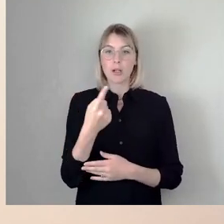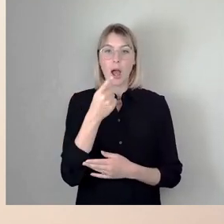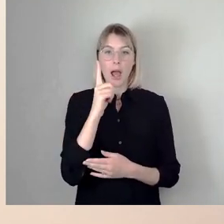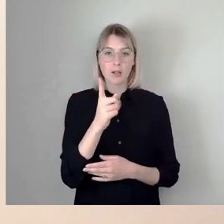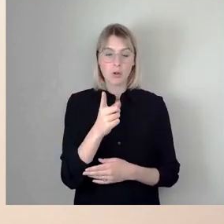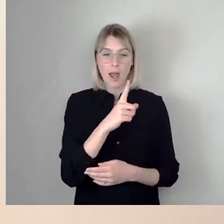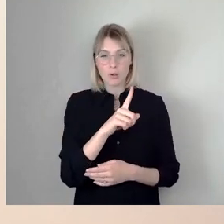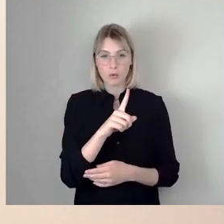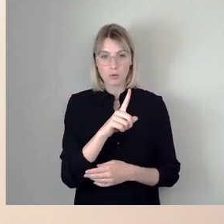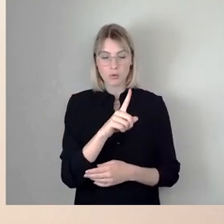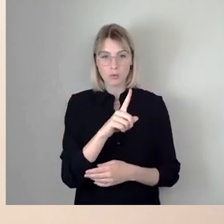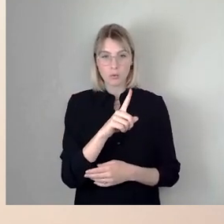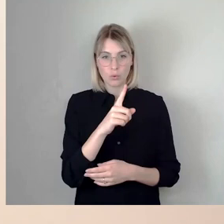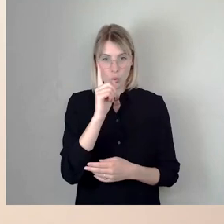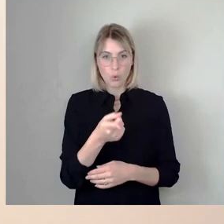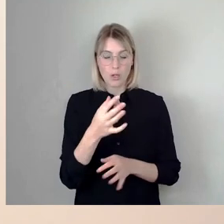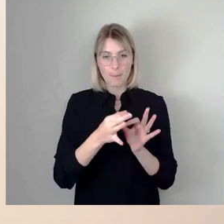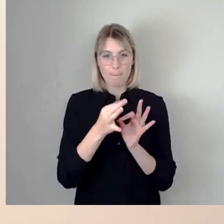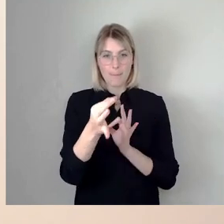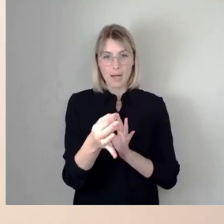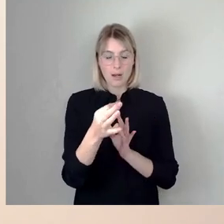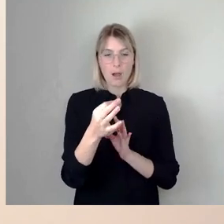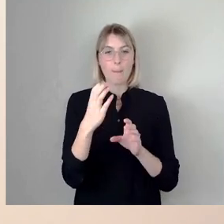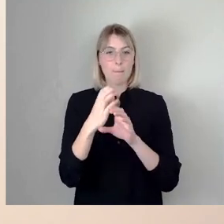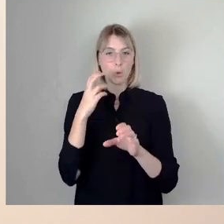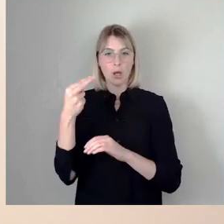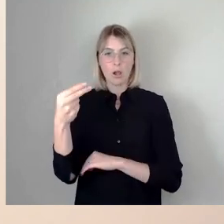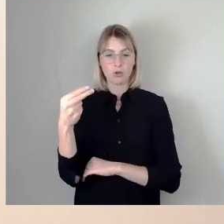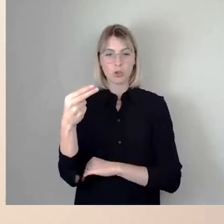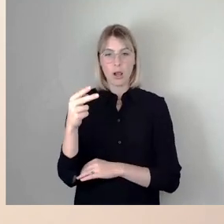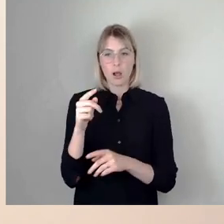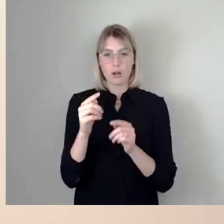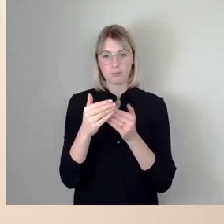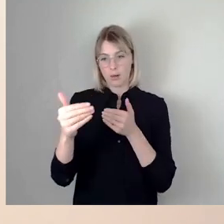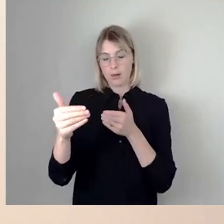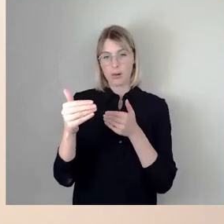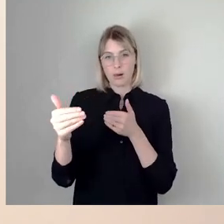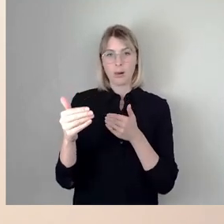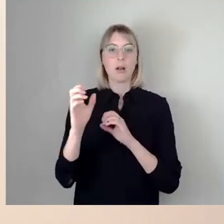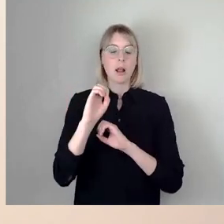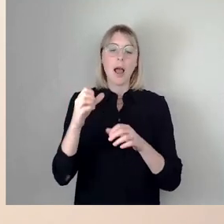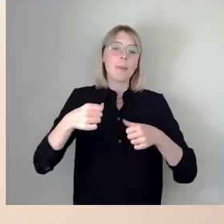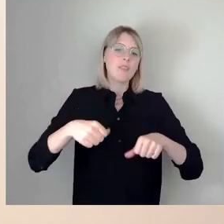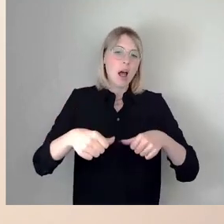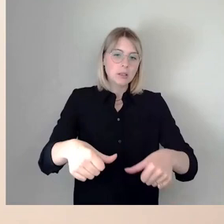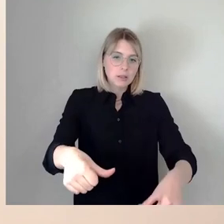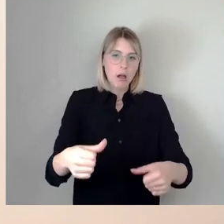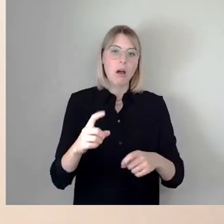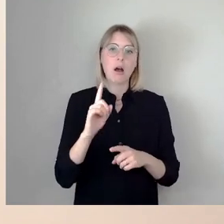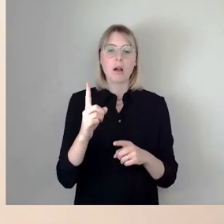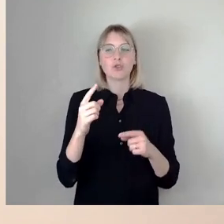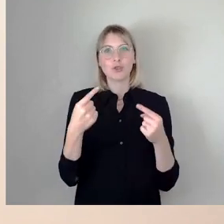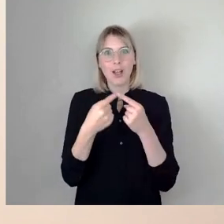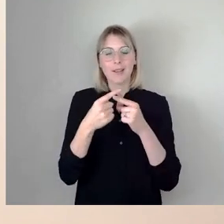entfernt, die also auch entsprechend, zwar mit Pflaster, da kann man sicher nicht drüber streiten, aber auf jeden Fall